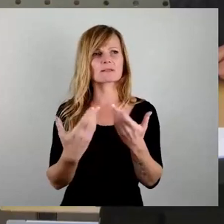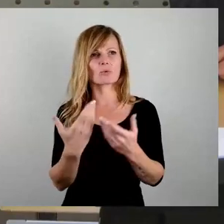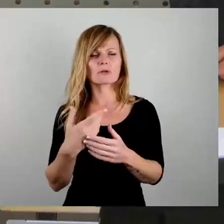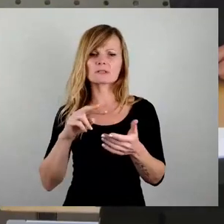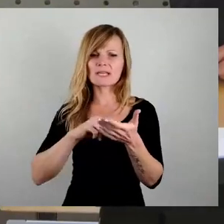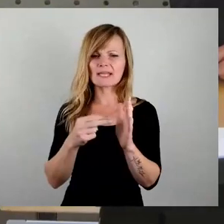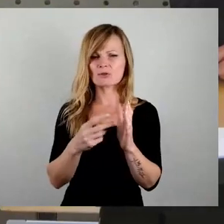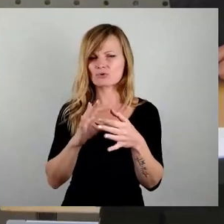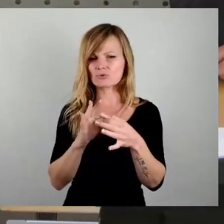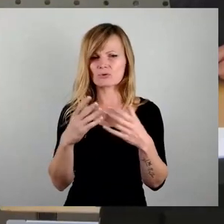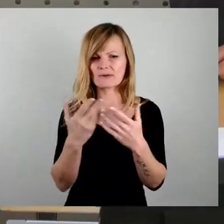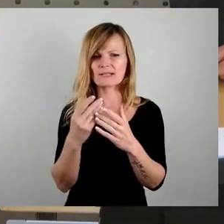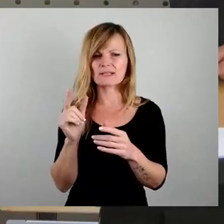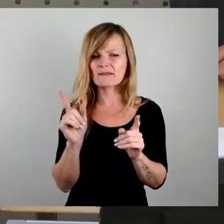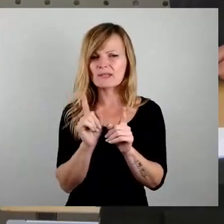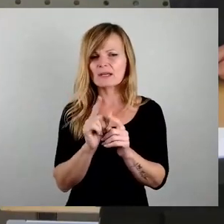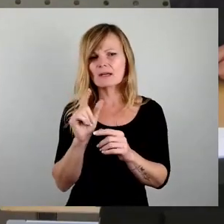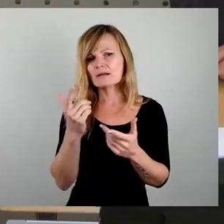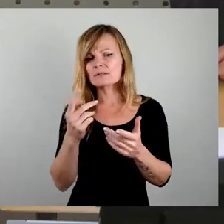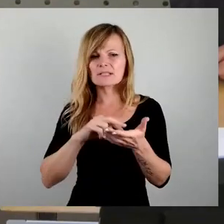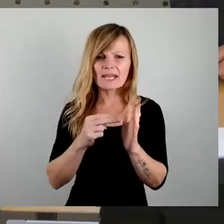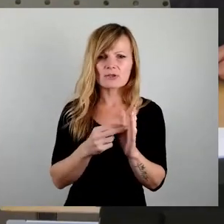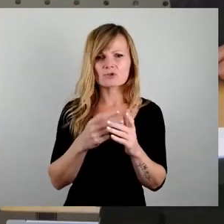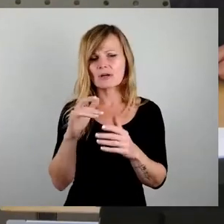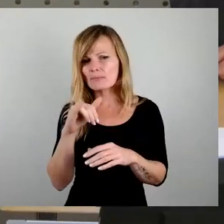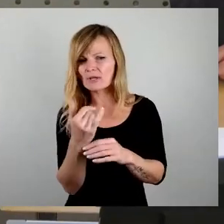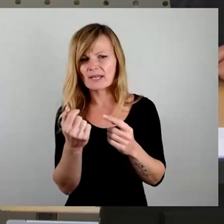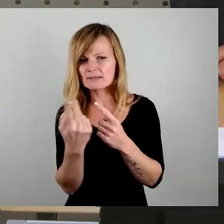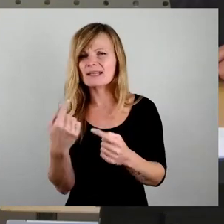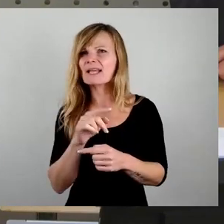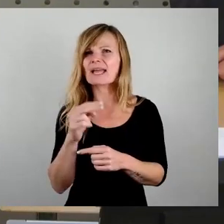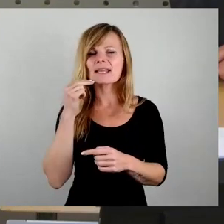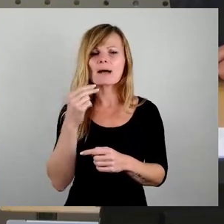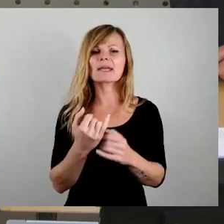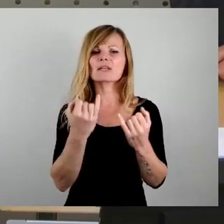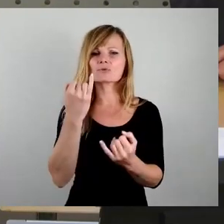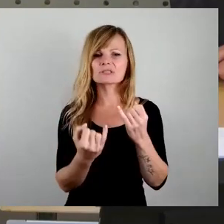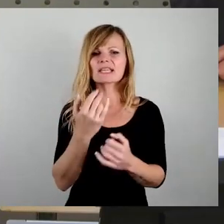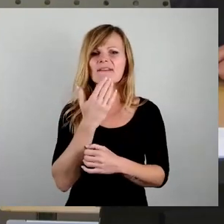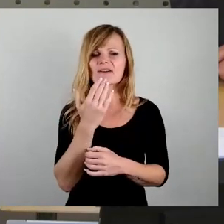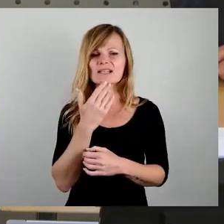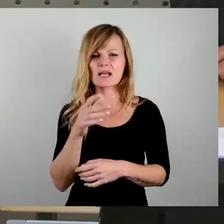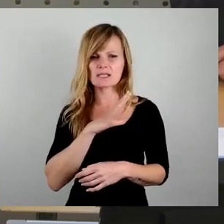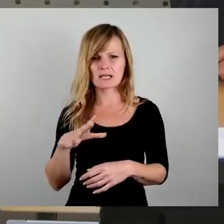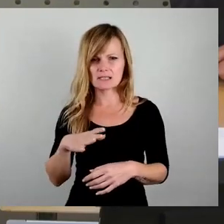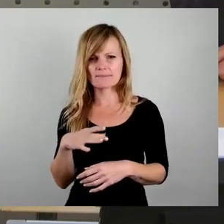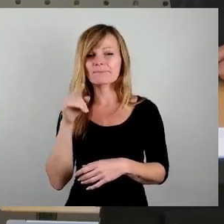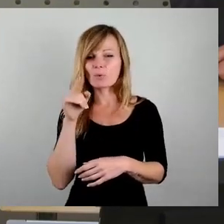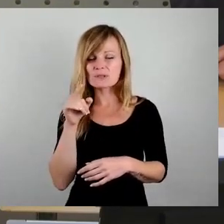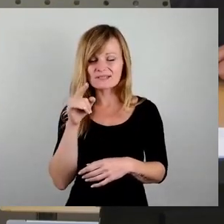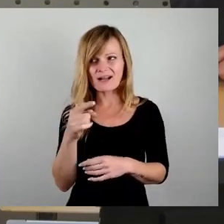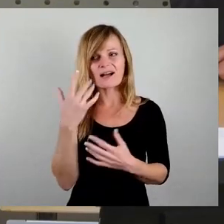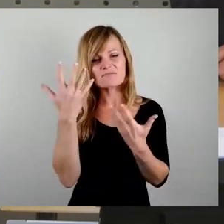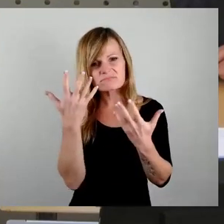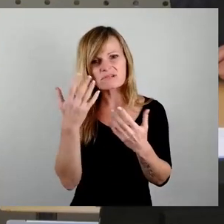Projekte, die die Gesellschaften machen, kleine technische Nummer, sondern sie heißt Industriewasser Sachsen. Und da schwant mir, da will Herr Brinkmann